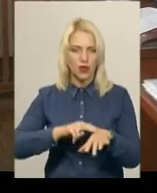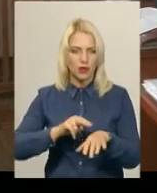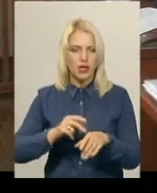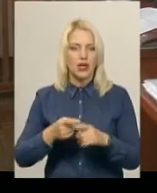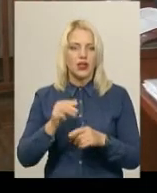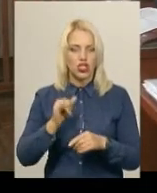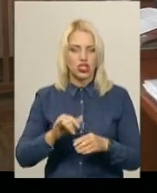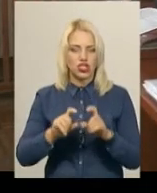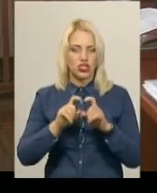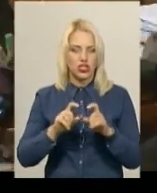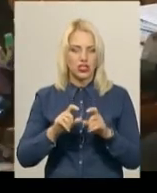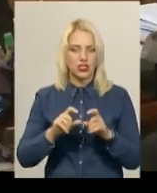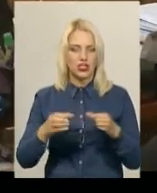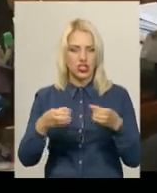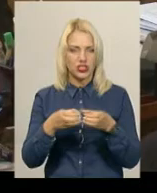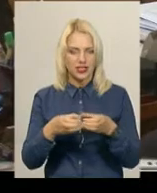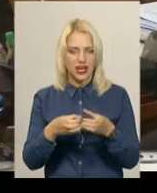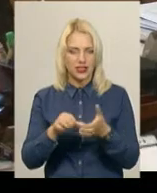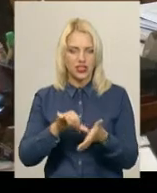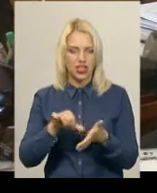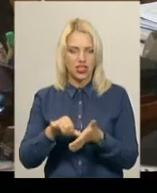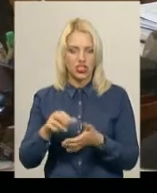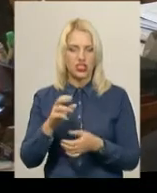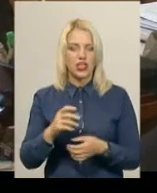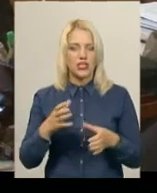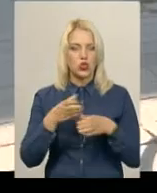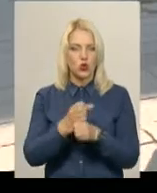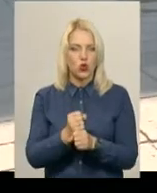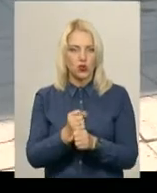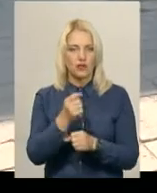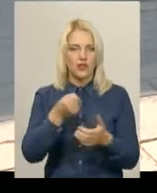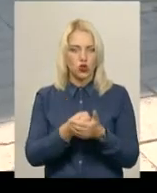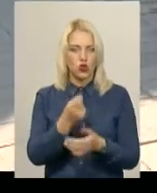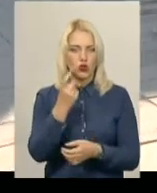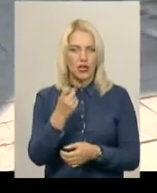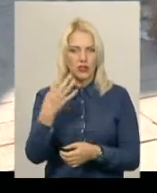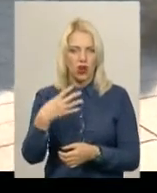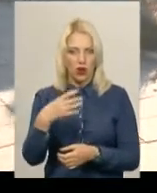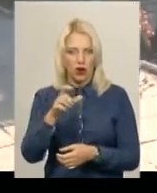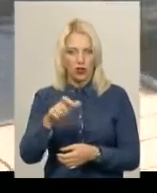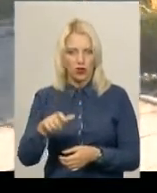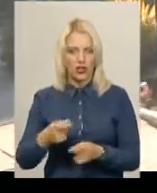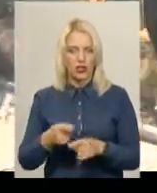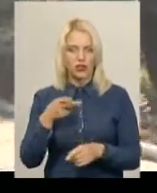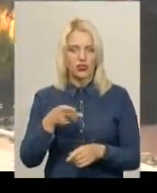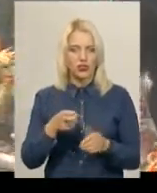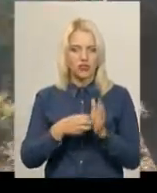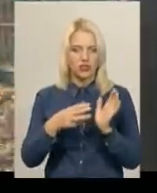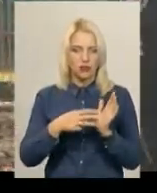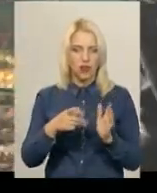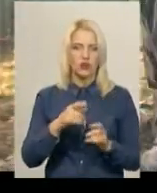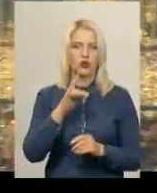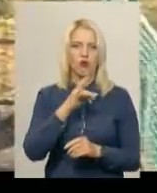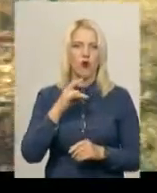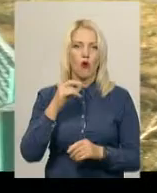штат дільничних в області з 383 посад скоротився до 143. Та у 2017 році штат збільшили на